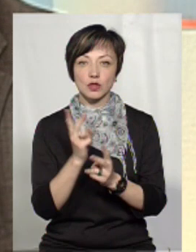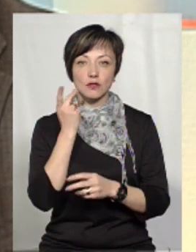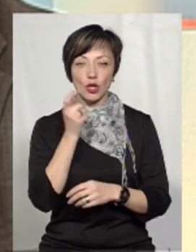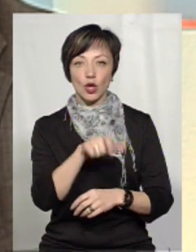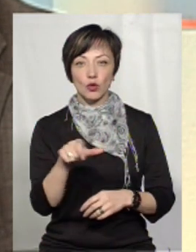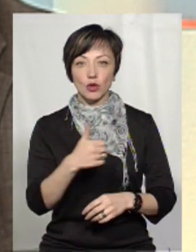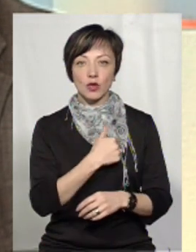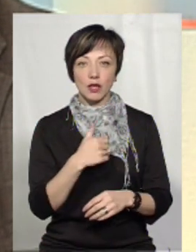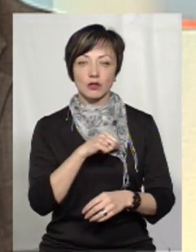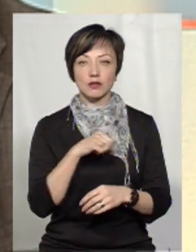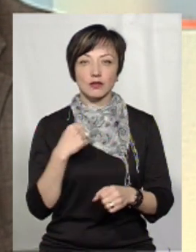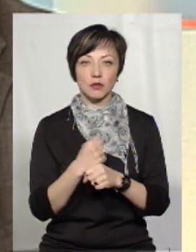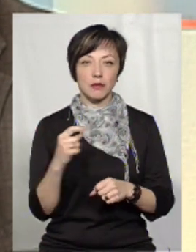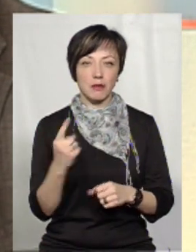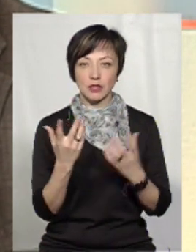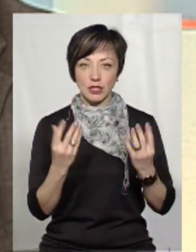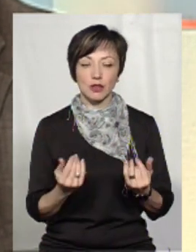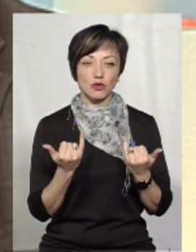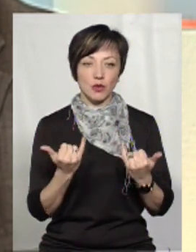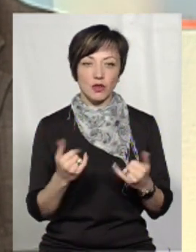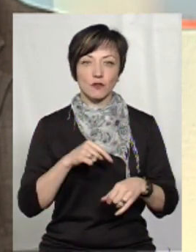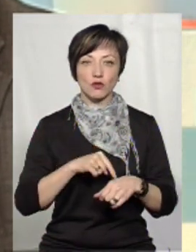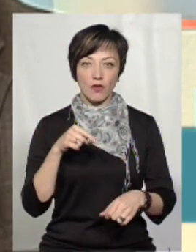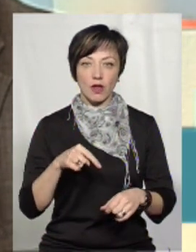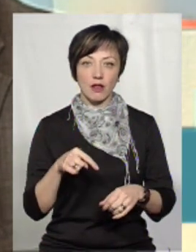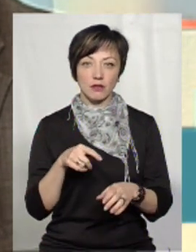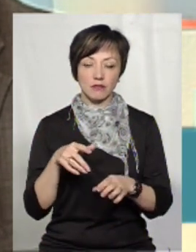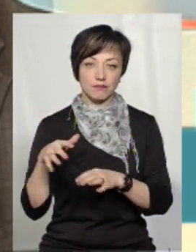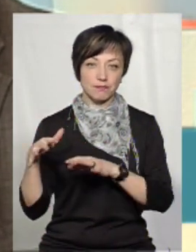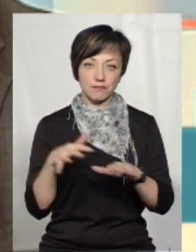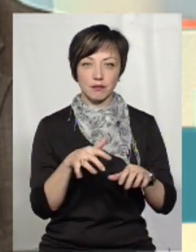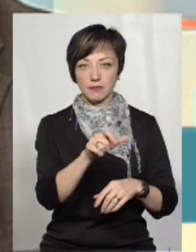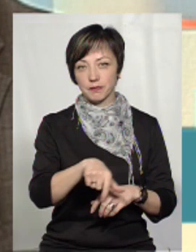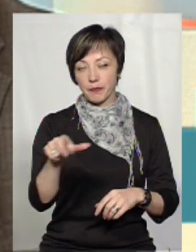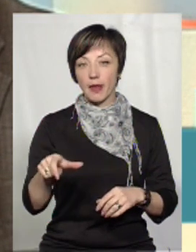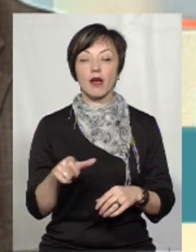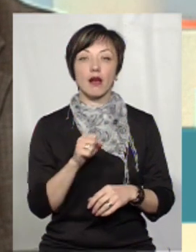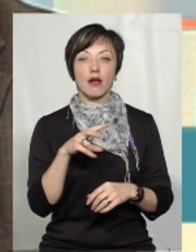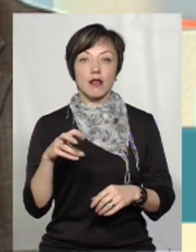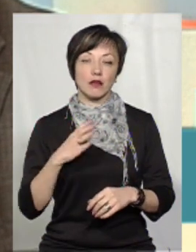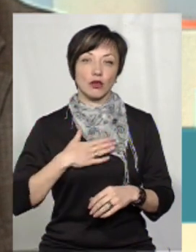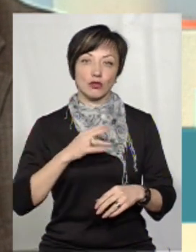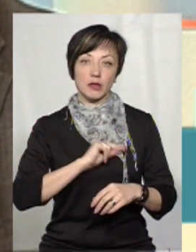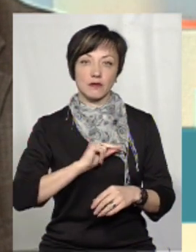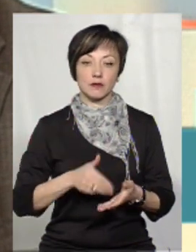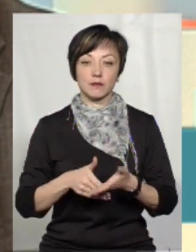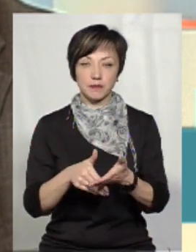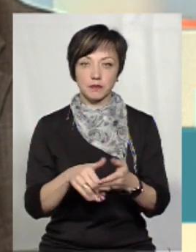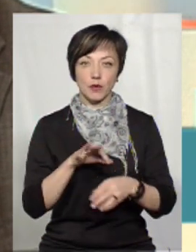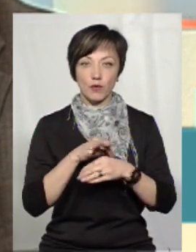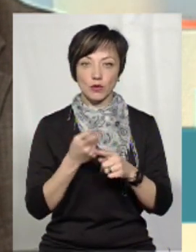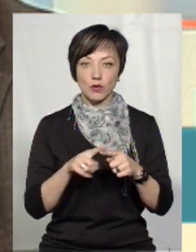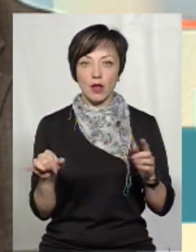зазвичай люди в нас хочуть все зробити в перший день, тому сьогодні ми відчували великий наплив клієнтів. Разом з тим, наші працівники допомагали